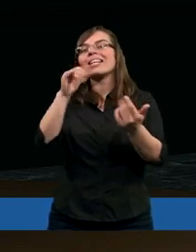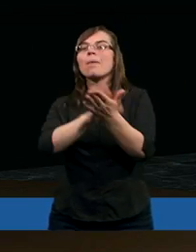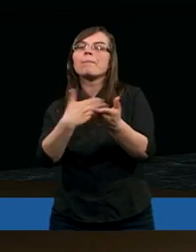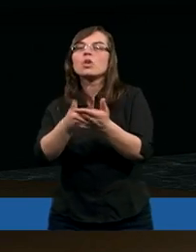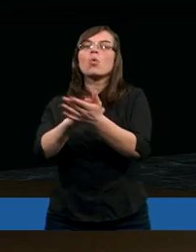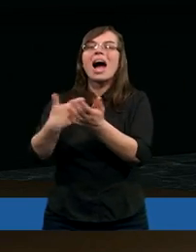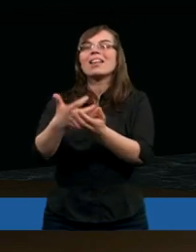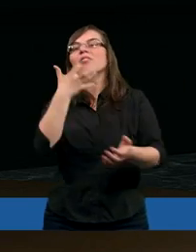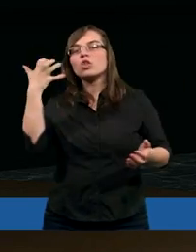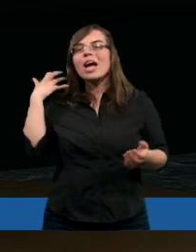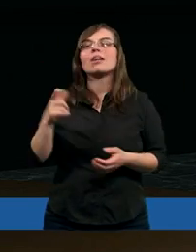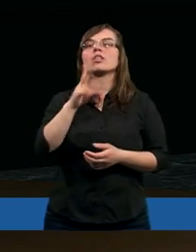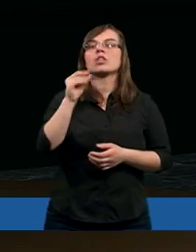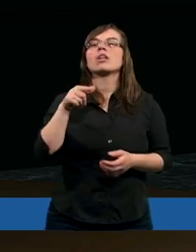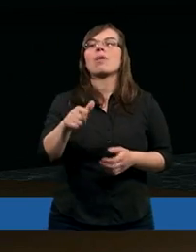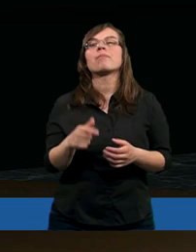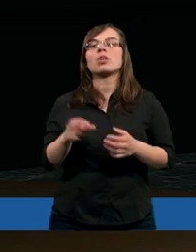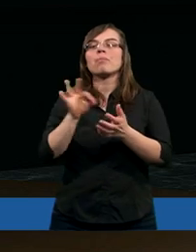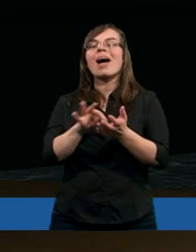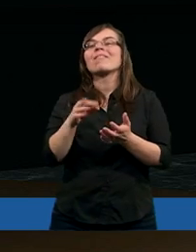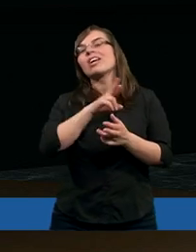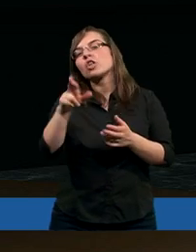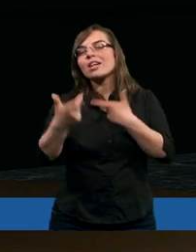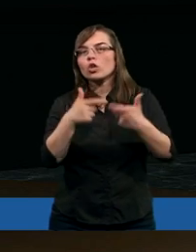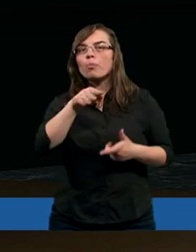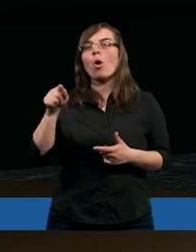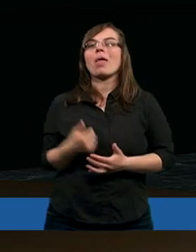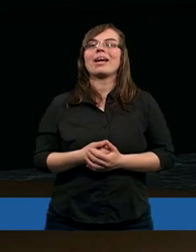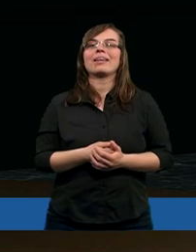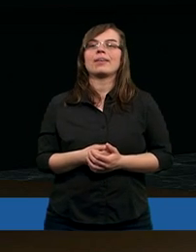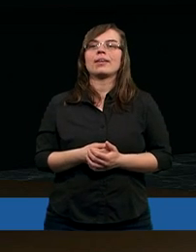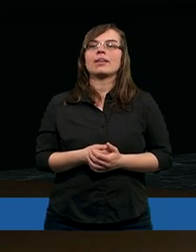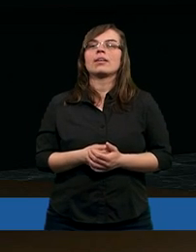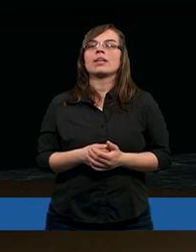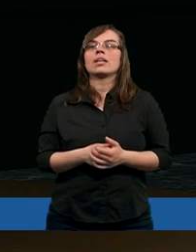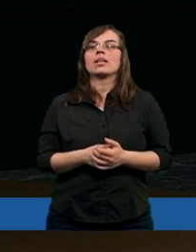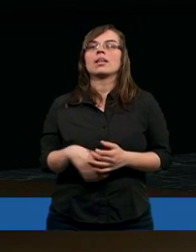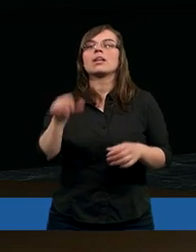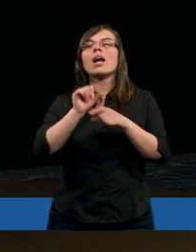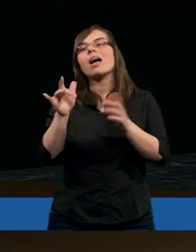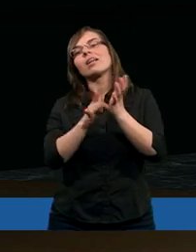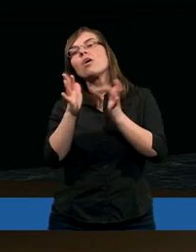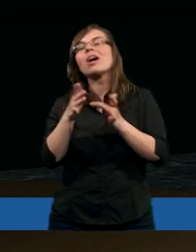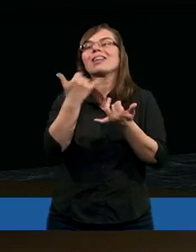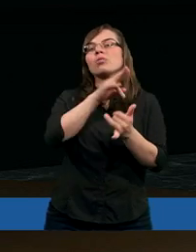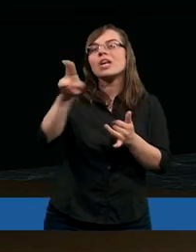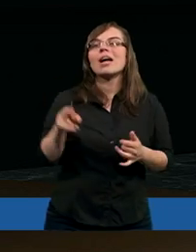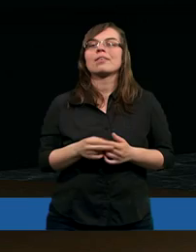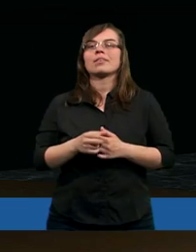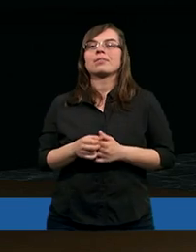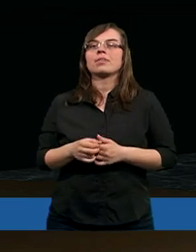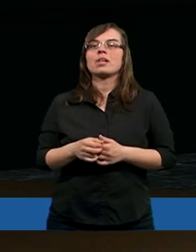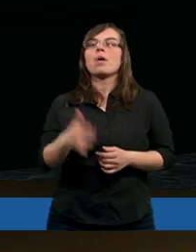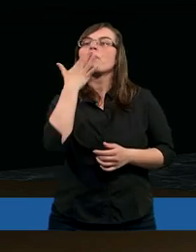też inne przykłady wcześniej, że apostołowie zorientowali się, kim jest Chrystus. Ale mówimy